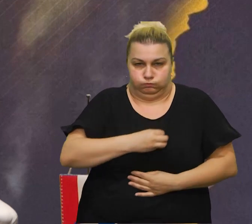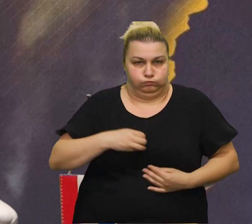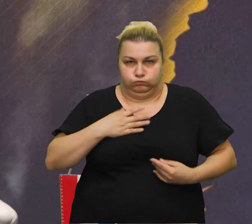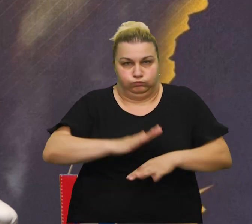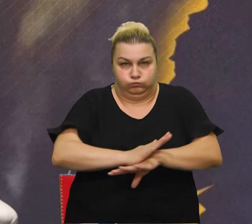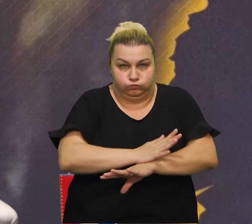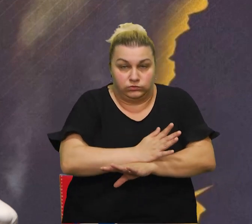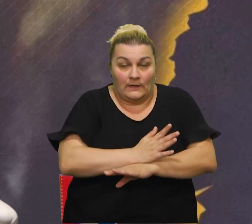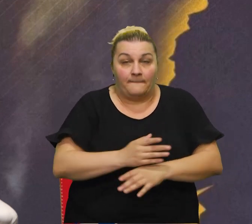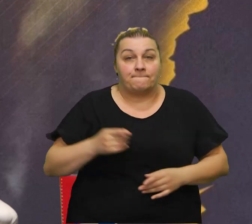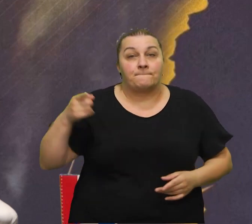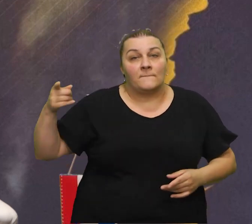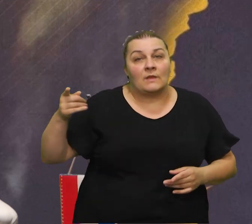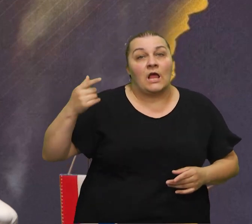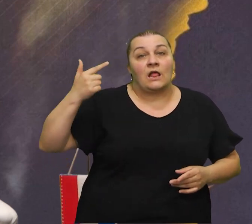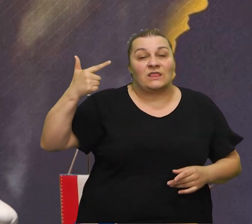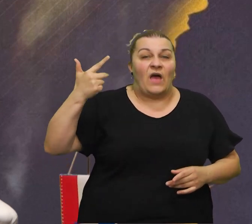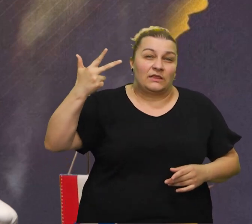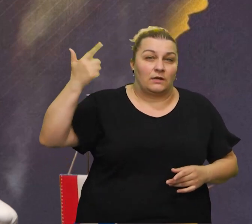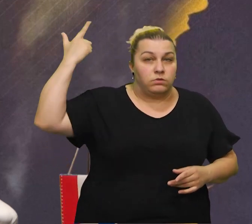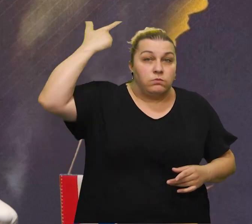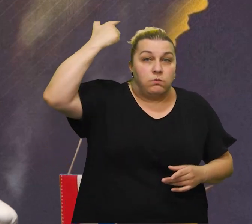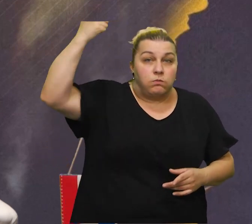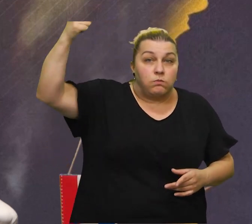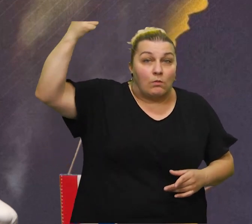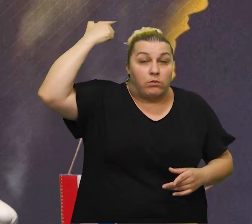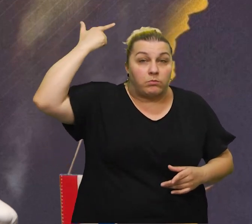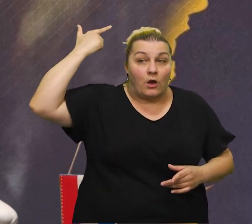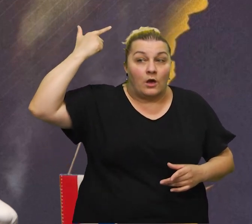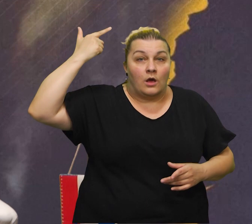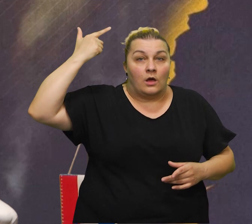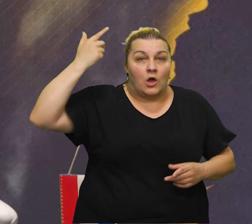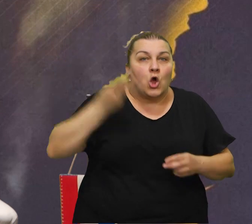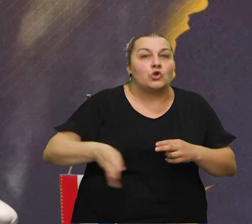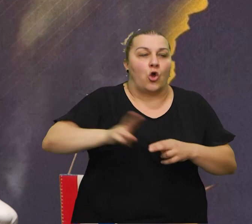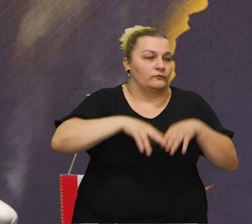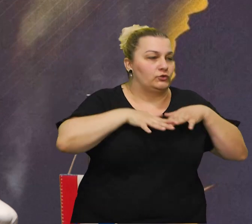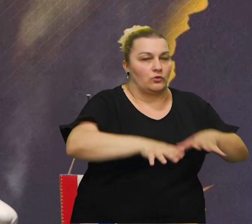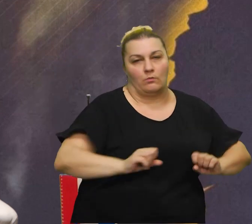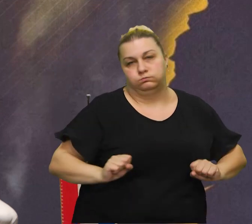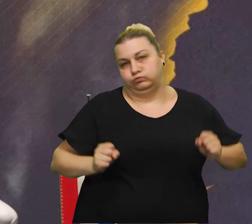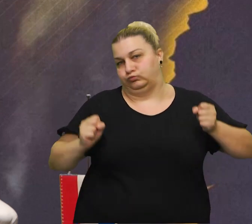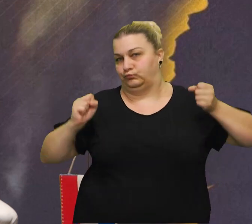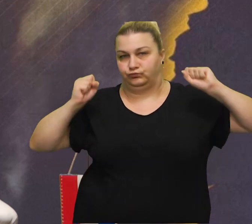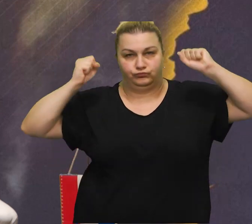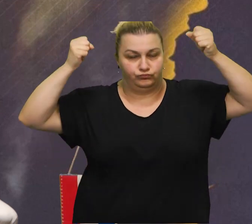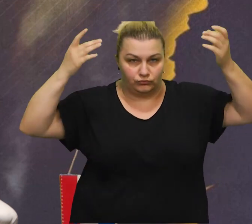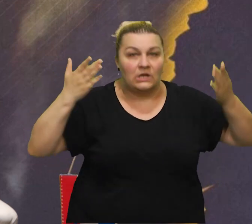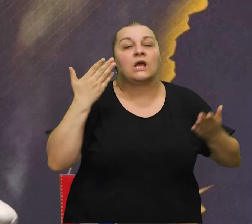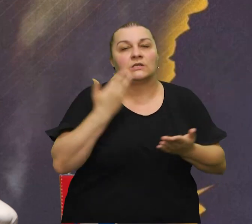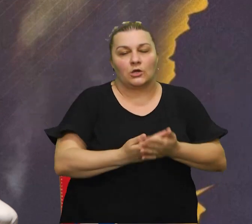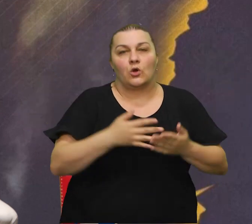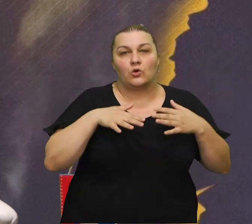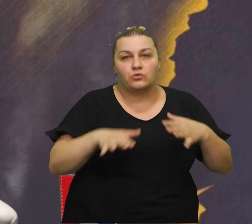jezevo je bilo ono, ali nakon tizi, dva, tri rafala, odmah je još veći punt nasta. E onda dolazi do one